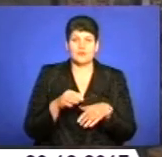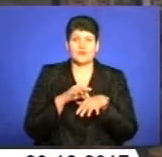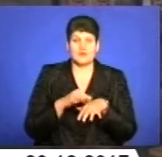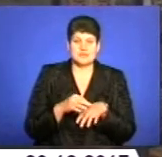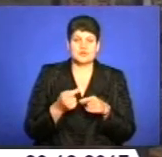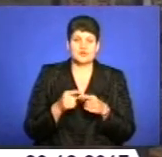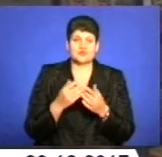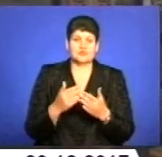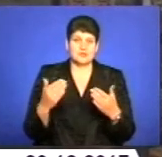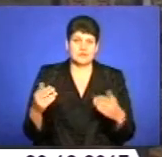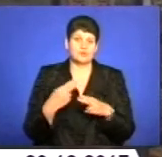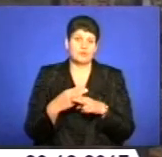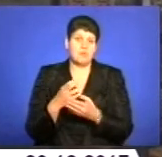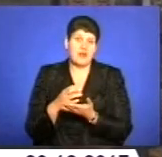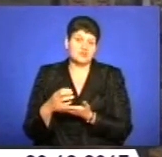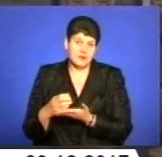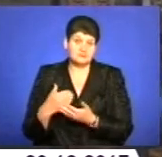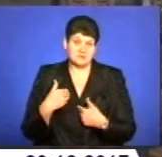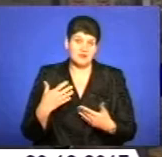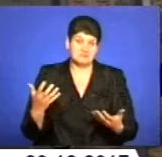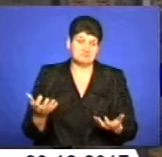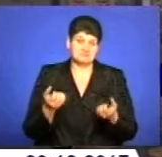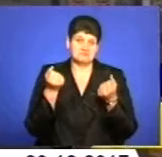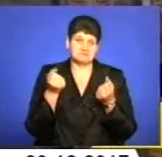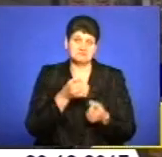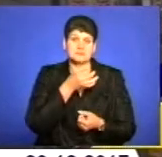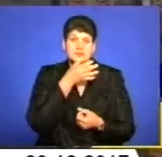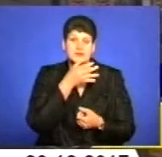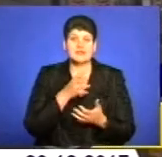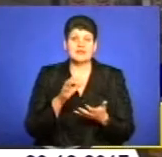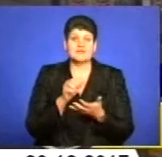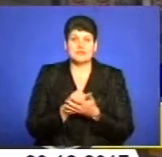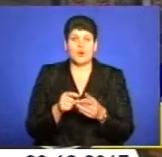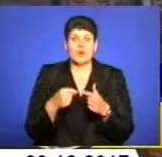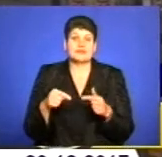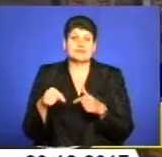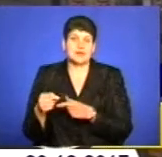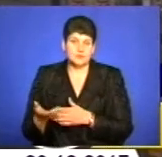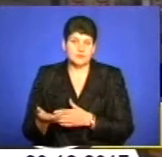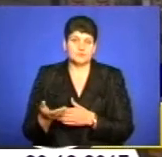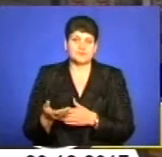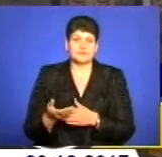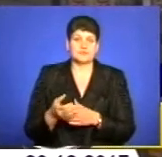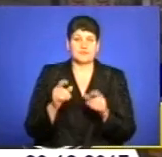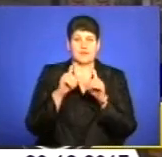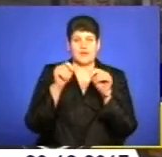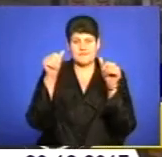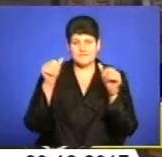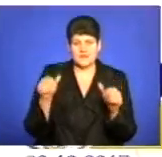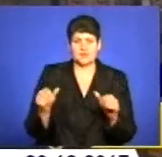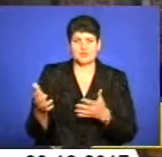таку виставку бляшанок, я підхопила цю ідею і зайнялася організацією її, тобто афішою, збором